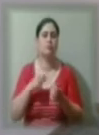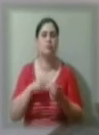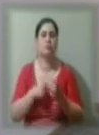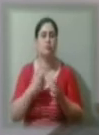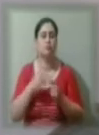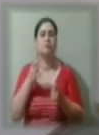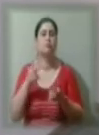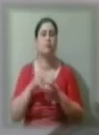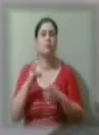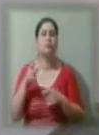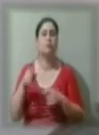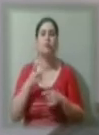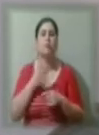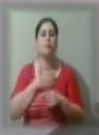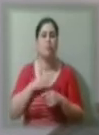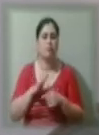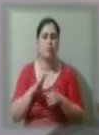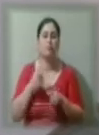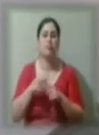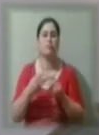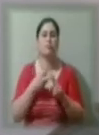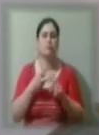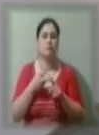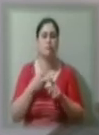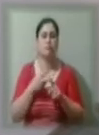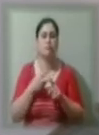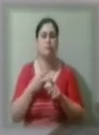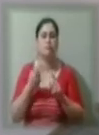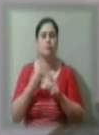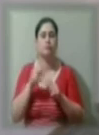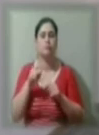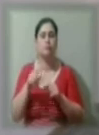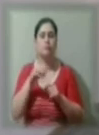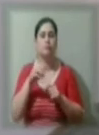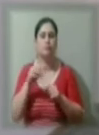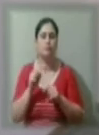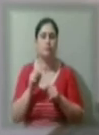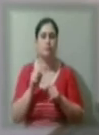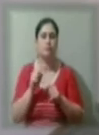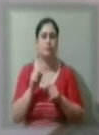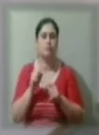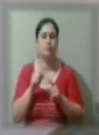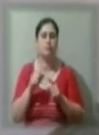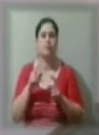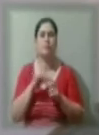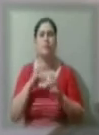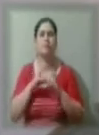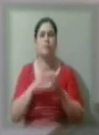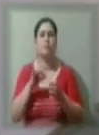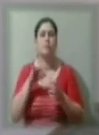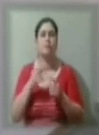Це по-перше. І по-друге, для цієї мети на міжнародному рівні треба підвищувати